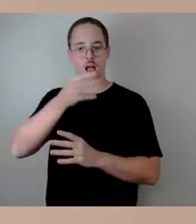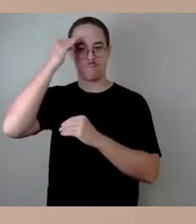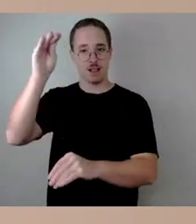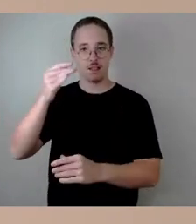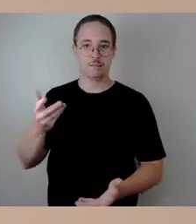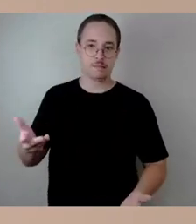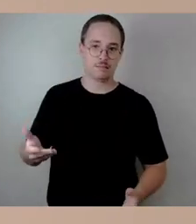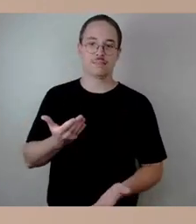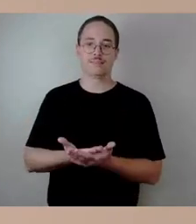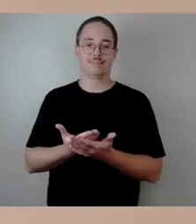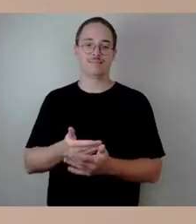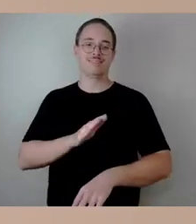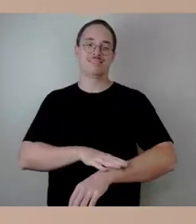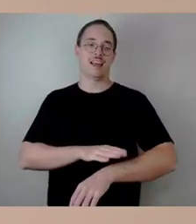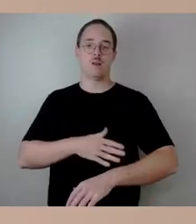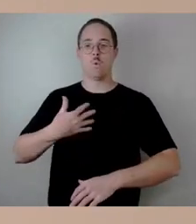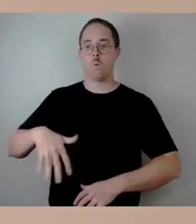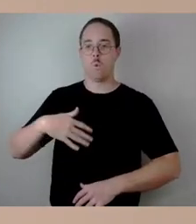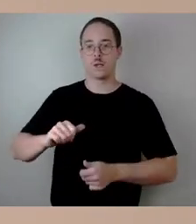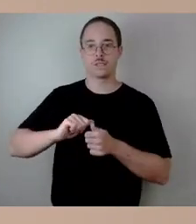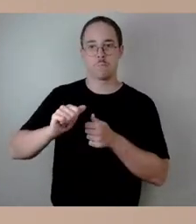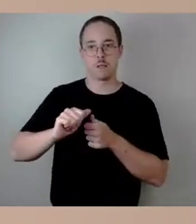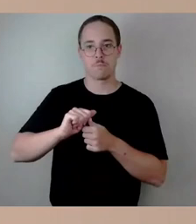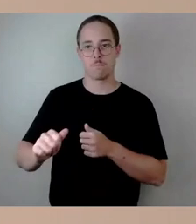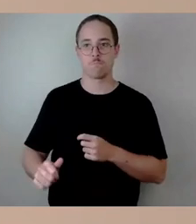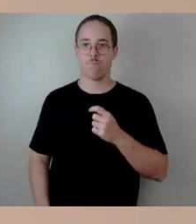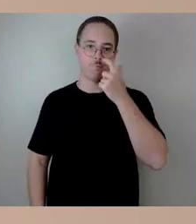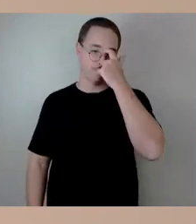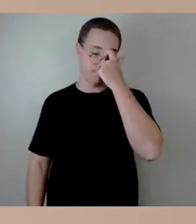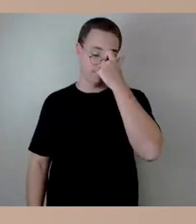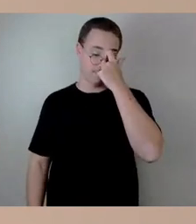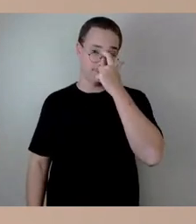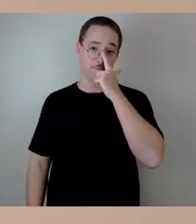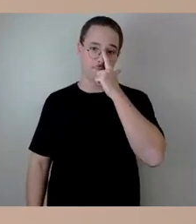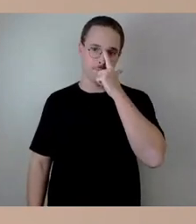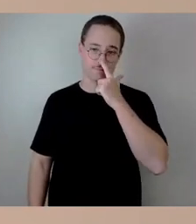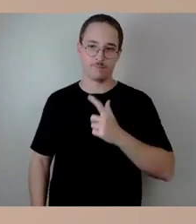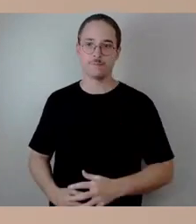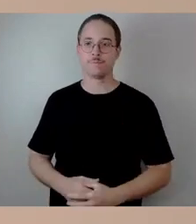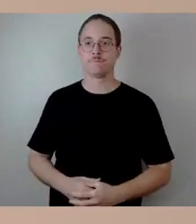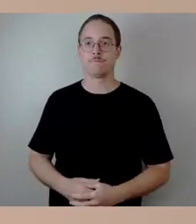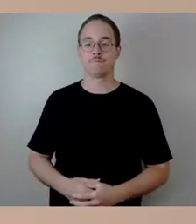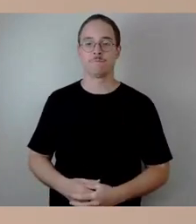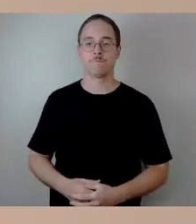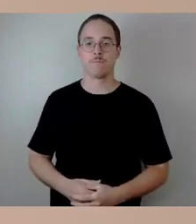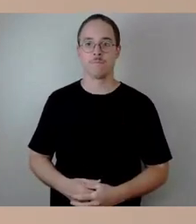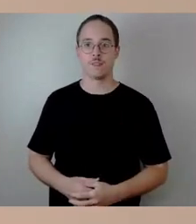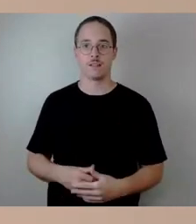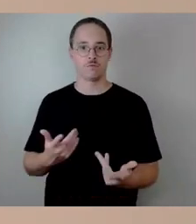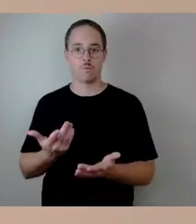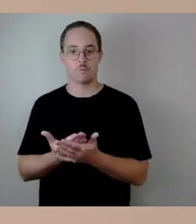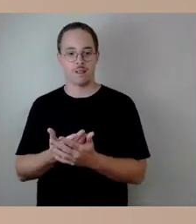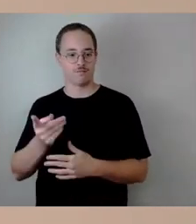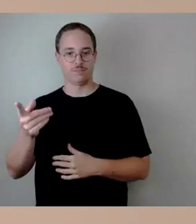zeitliches Regime, um dort die Brückensanierung, da reden wir über Ersatzneubauten, hatte ich ja gesagt,